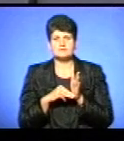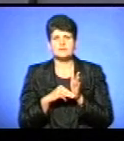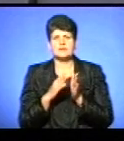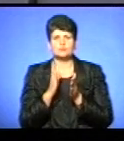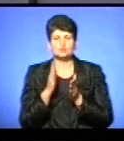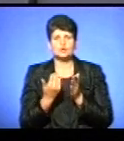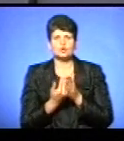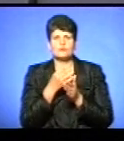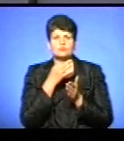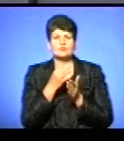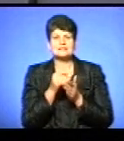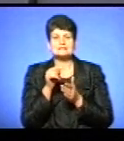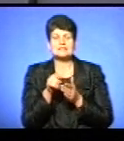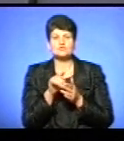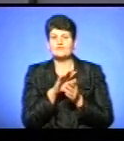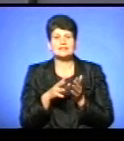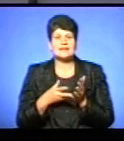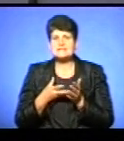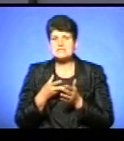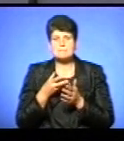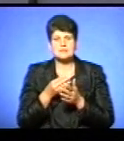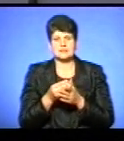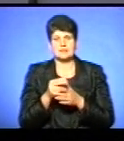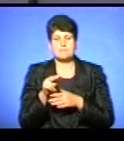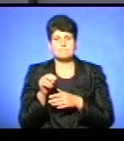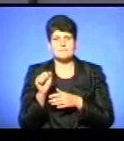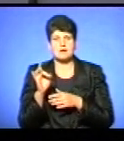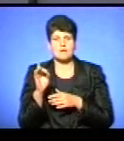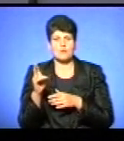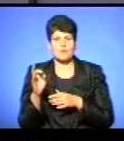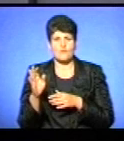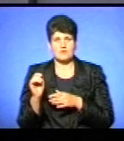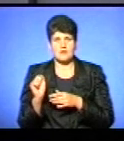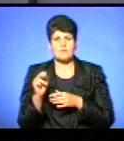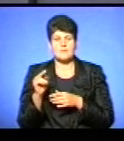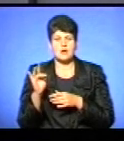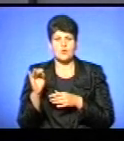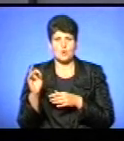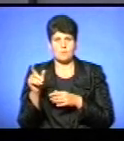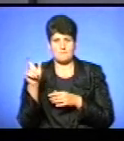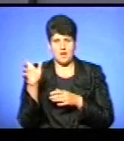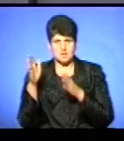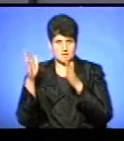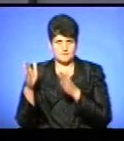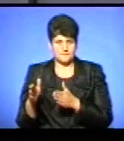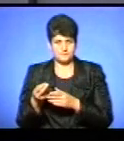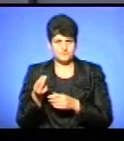відповідальність за те, що ви не проплатили парковку на платній парковці в паркоматі. В такому разі